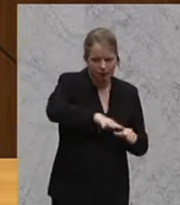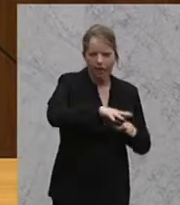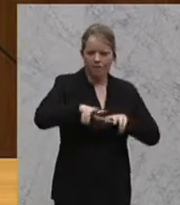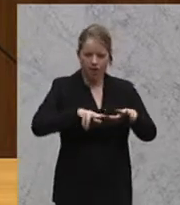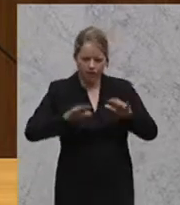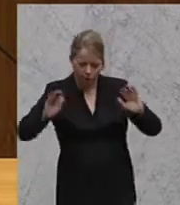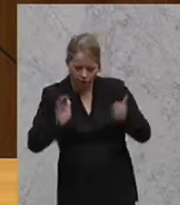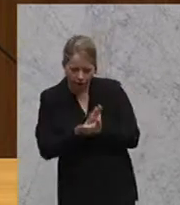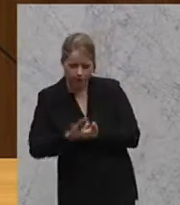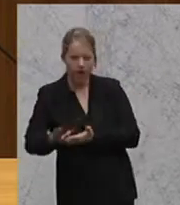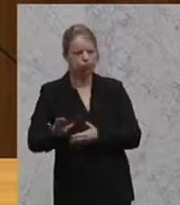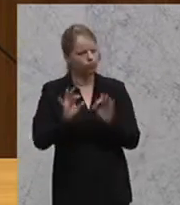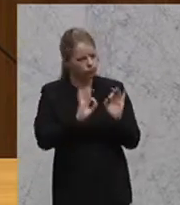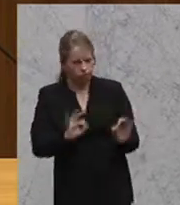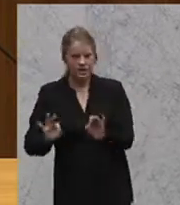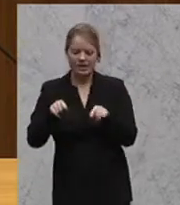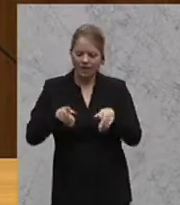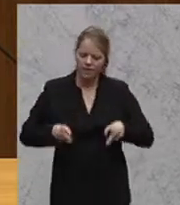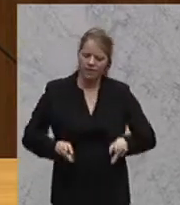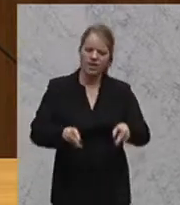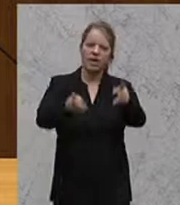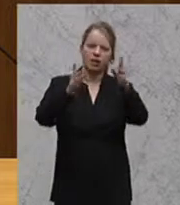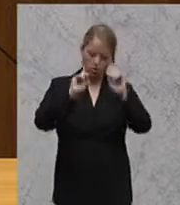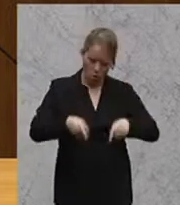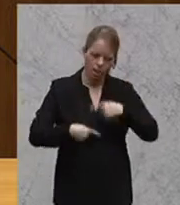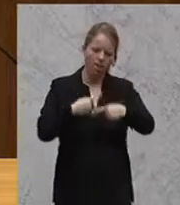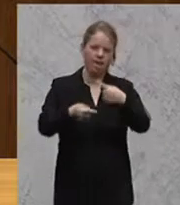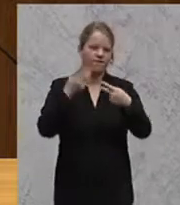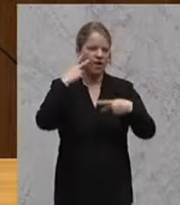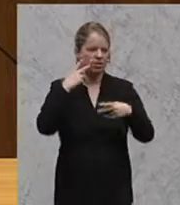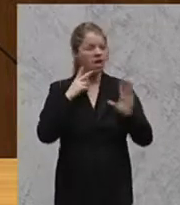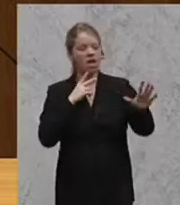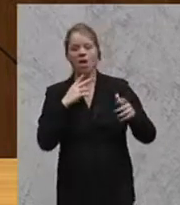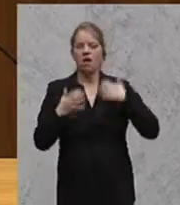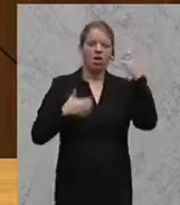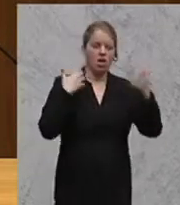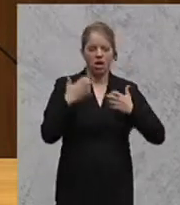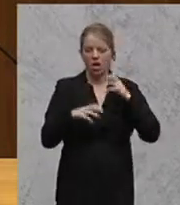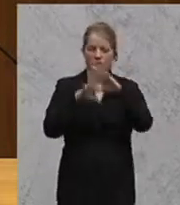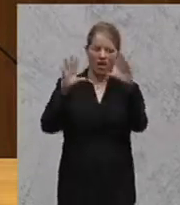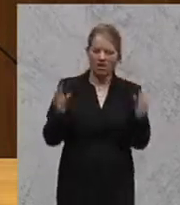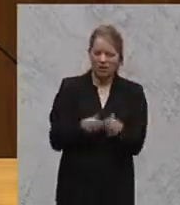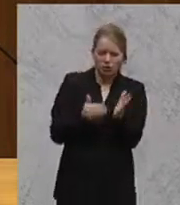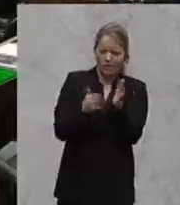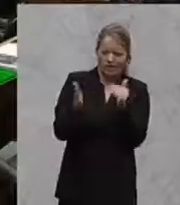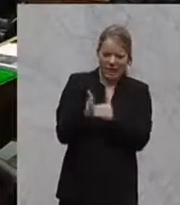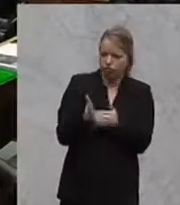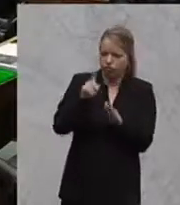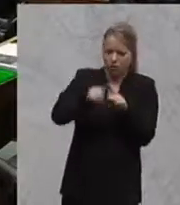Verwaltungsvereinfachung und Deregulierung gesetzt. Diesen Weg sollte man weitergehen. Ihre Hysterie und generelle Verurteilung des Systems ist nicht angebracht.